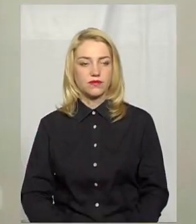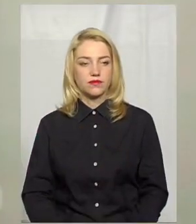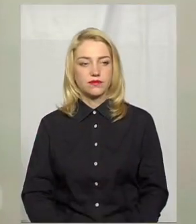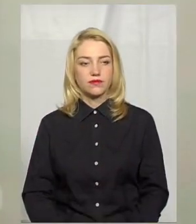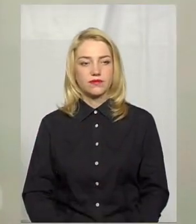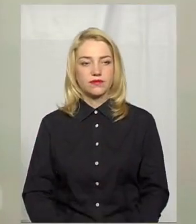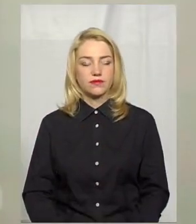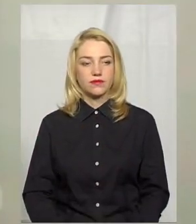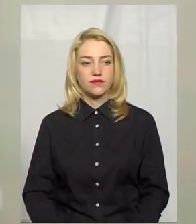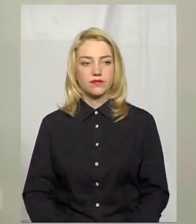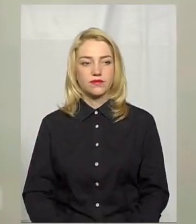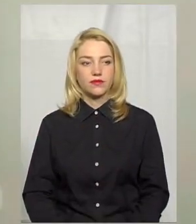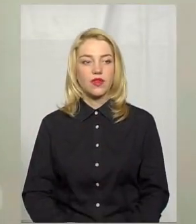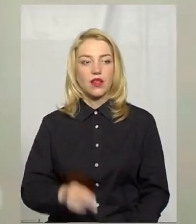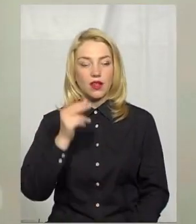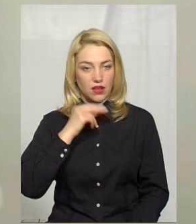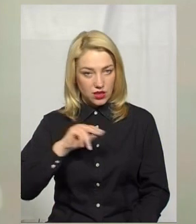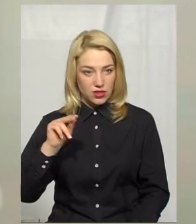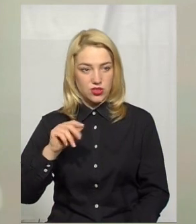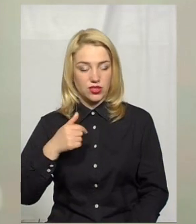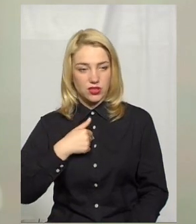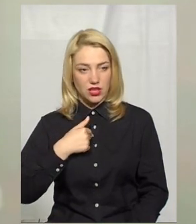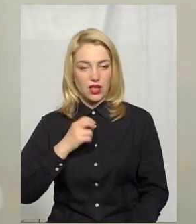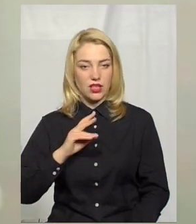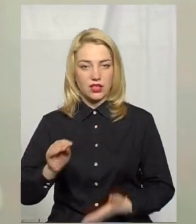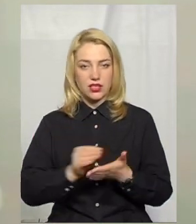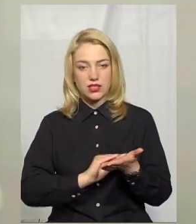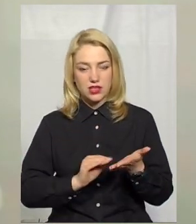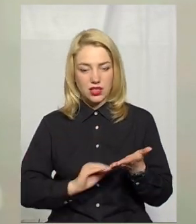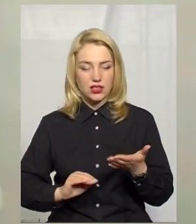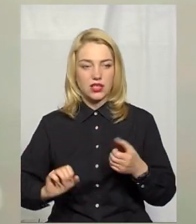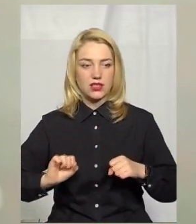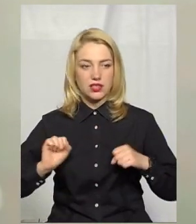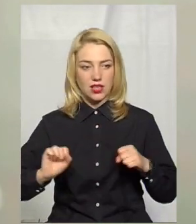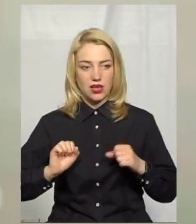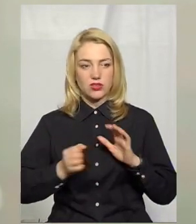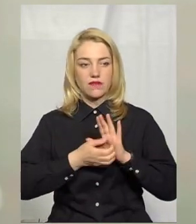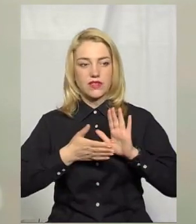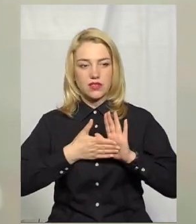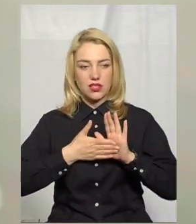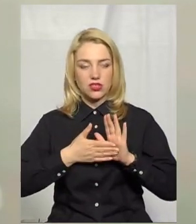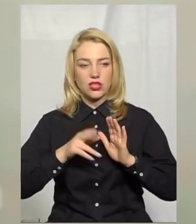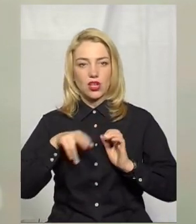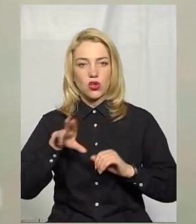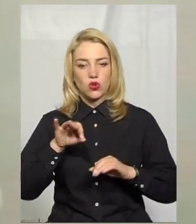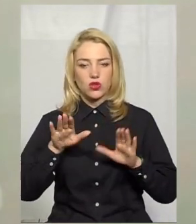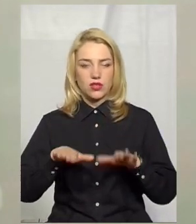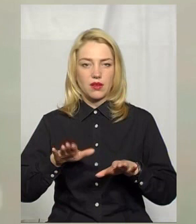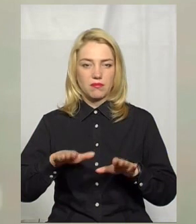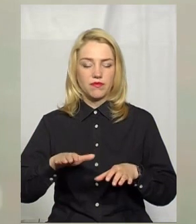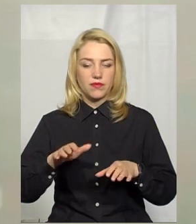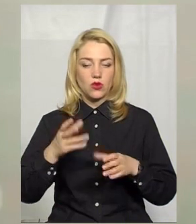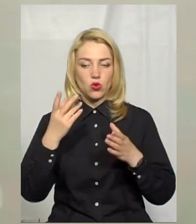Кращих Кращих Я Секретар Стараюся відзначити кращих До дня місцевого